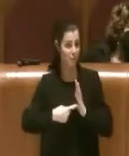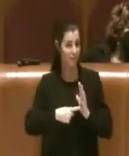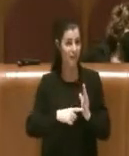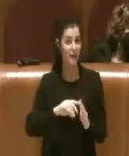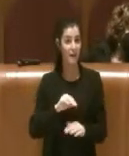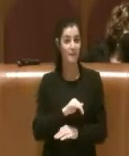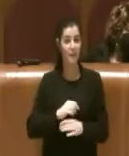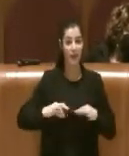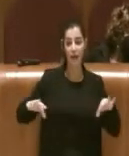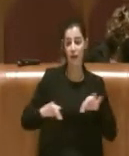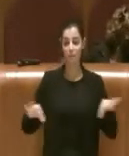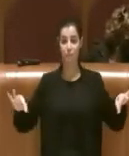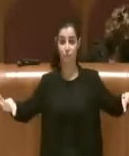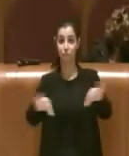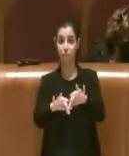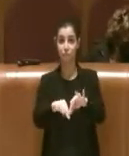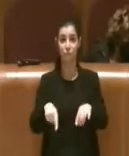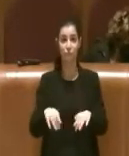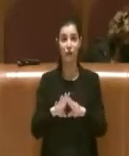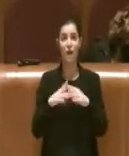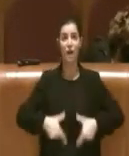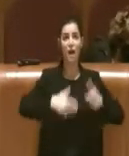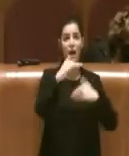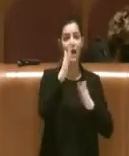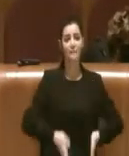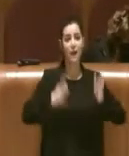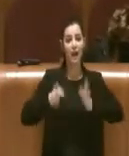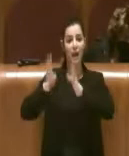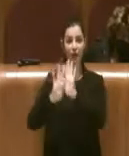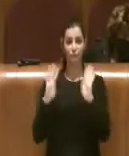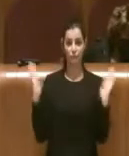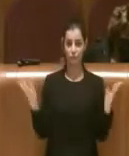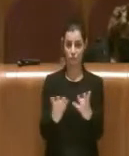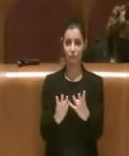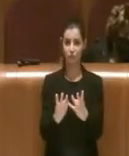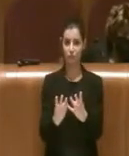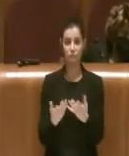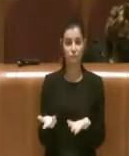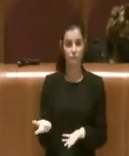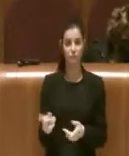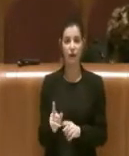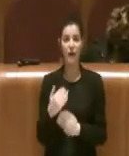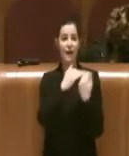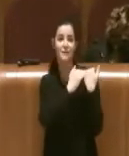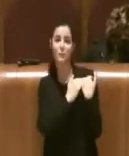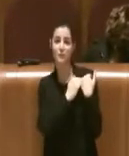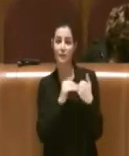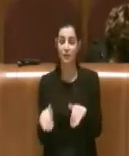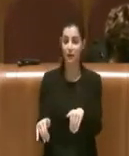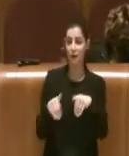di contenimento intorno agli edifici del Parco della Madonnetta. Guardate, nessuno si tira indietro di fronte alle responsabilità